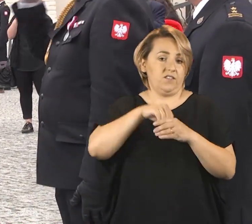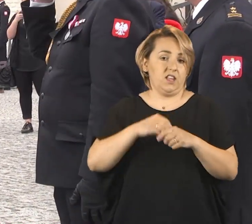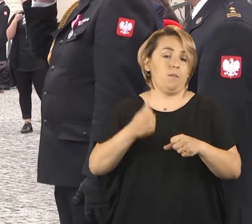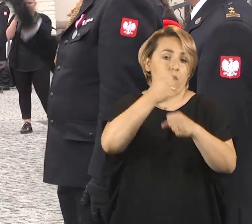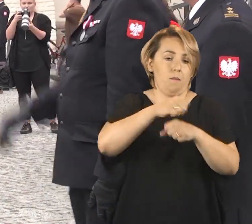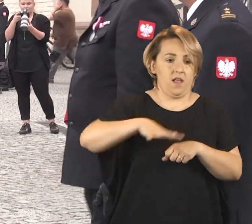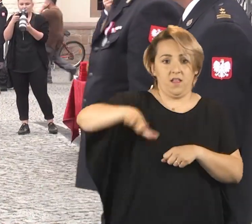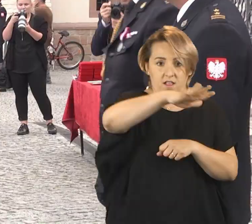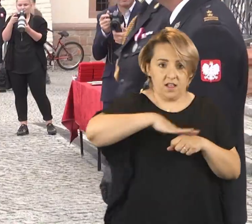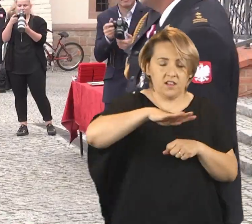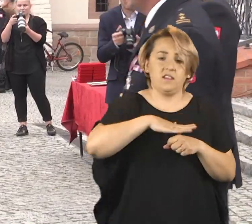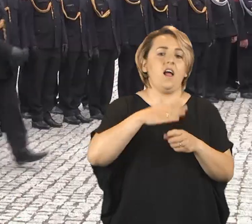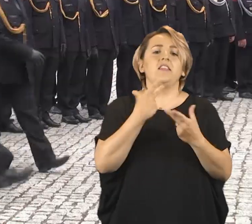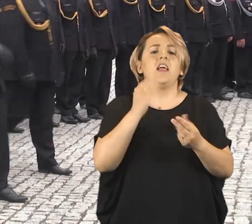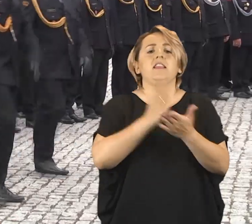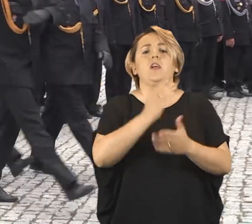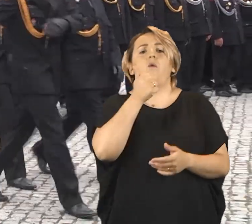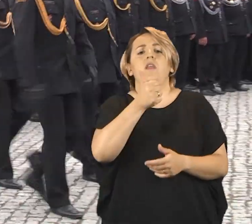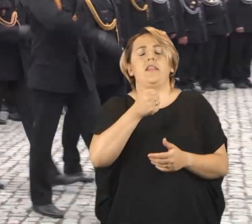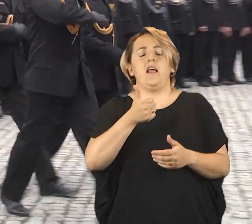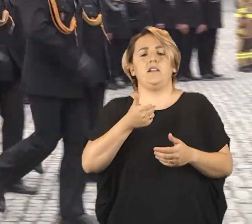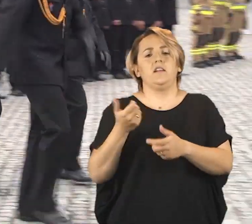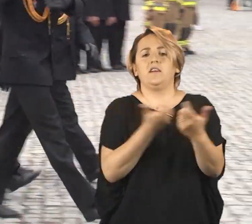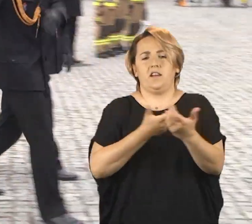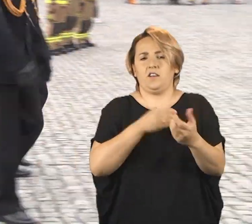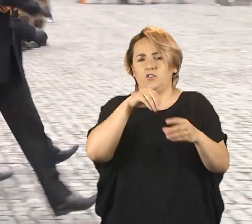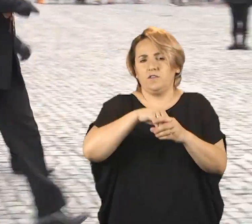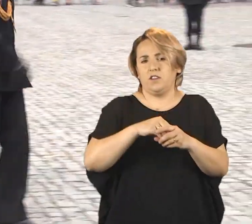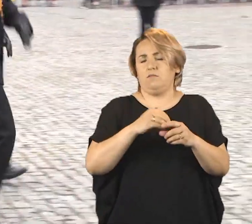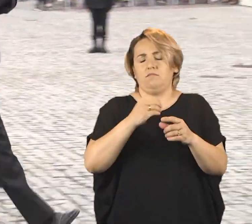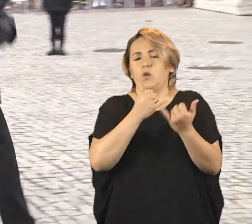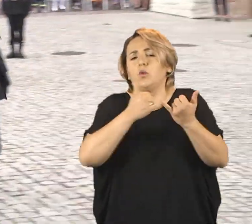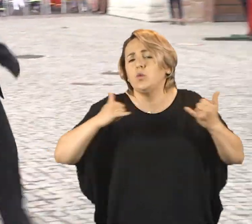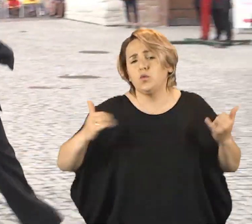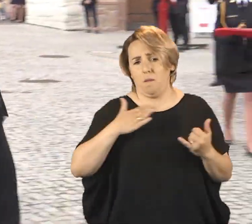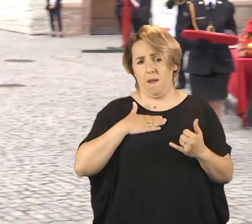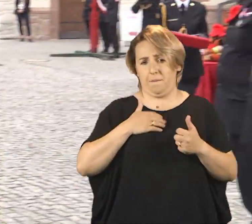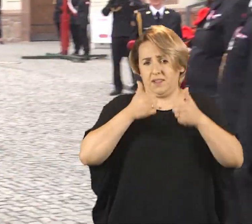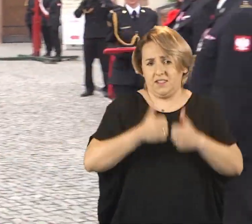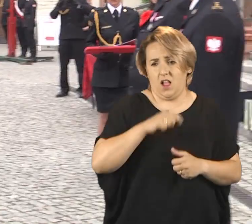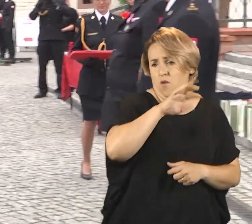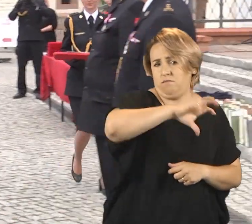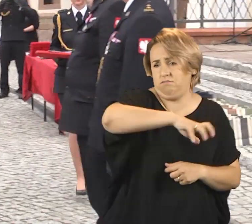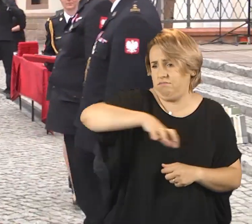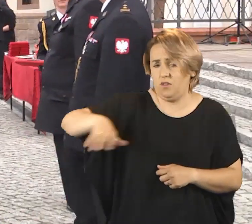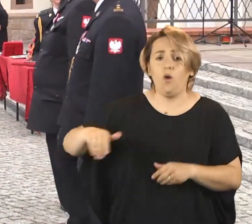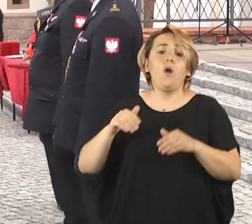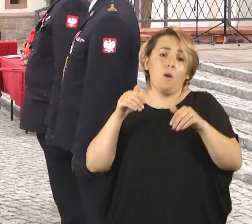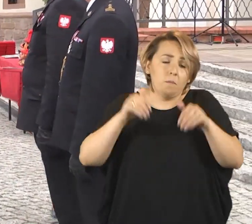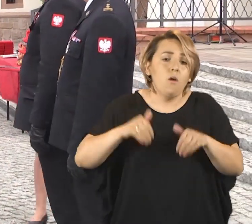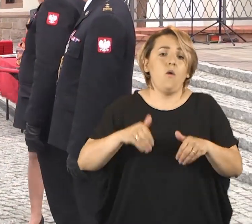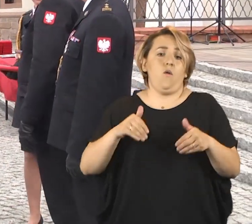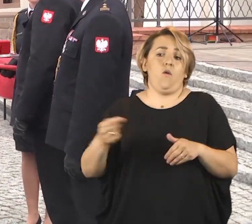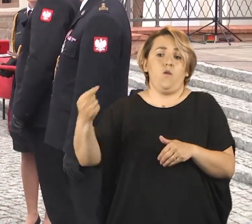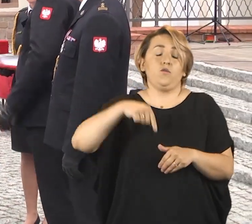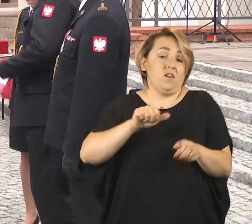To nie tylko jednostka ratownicza gaśnicza i wyjazd na samochodach bojowych, ale mamy różne inne stanowiska, które